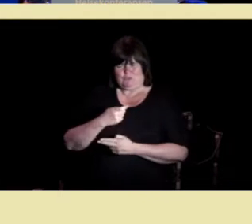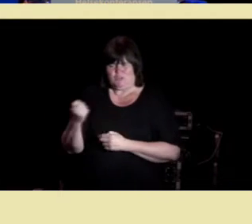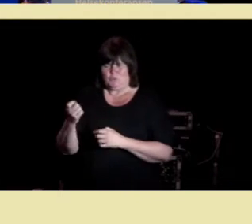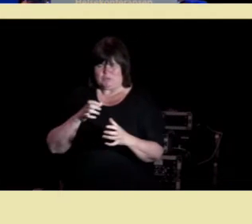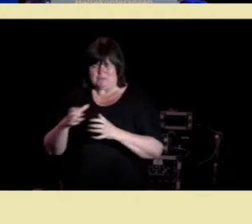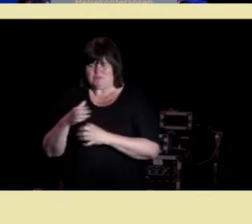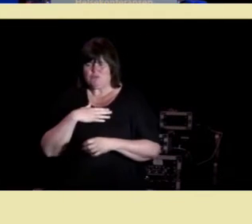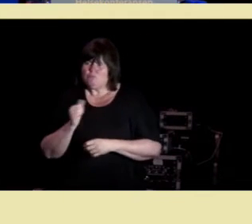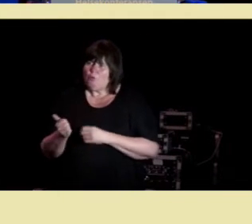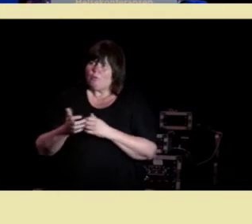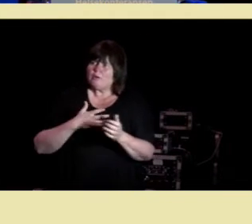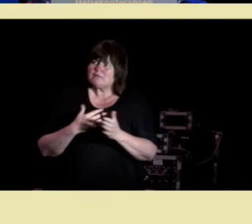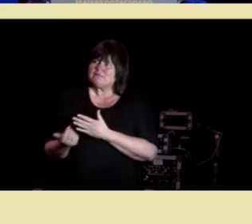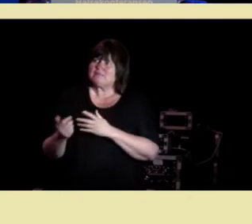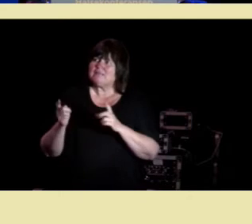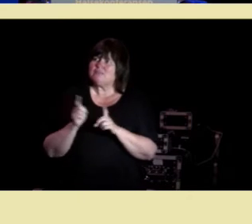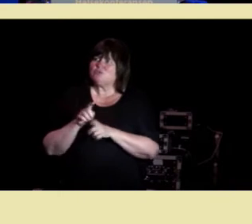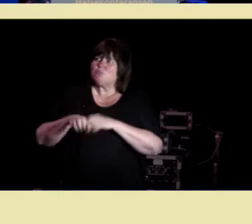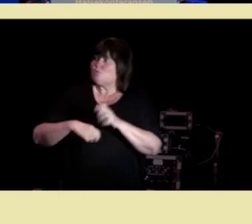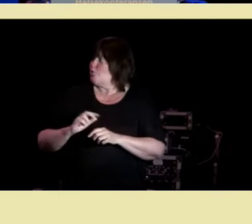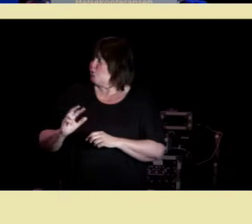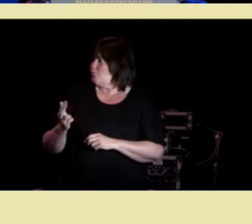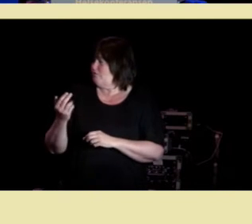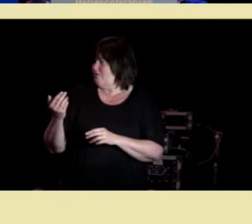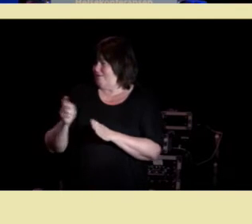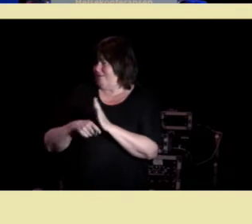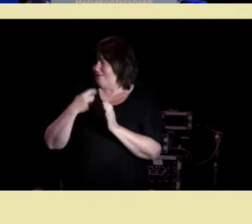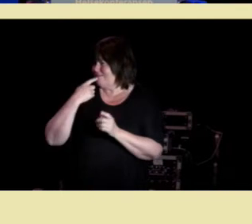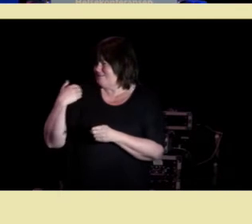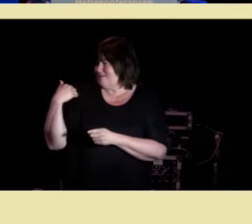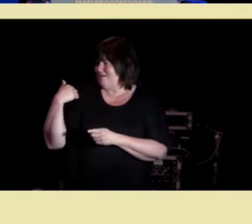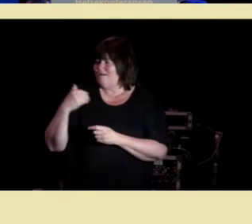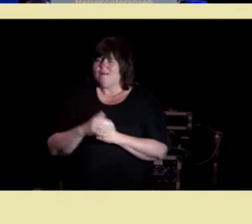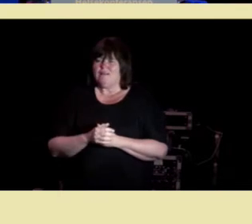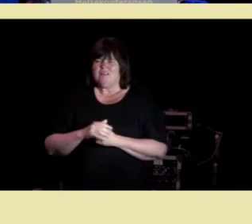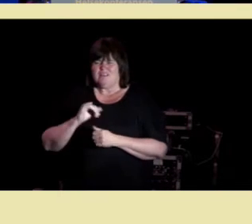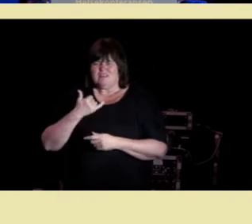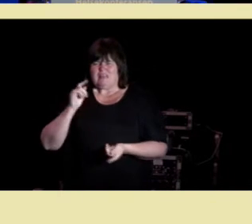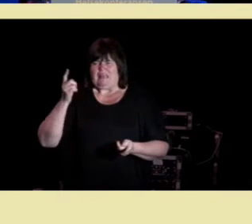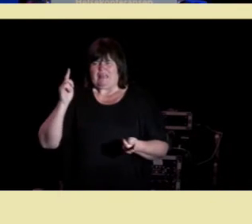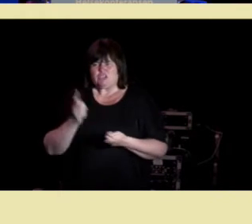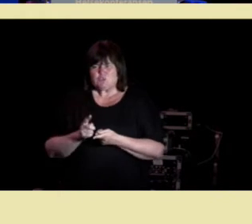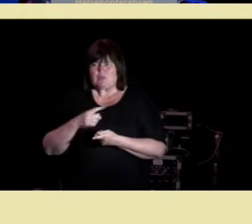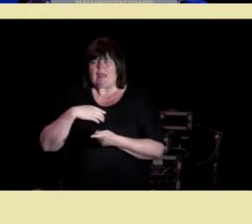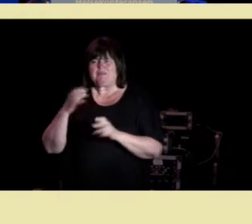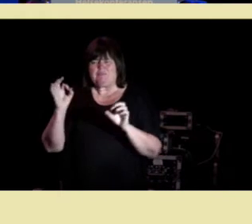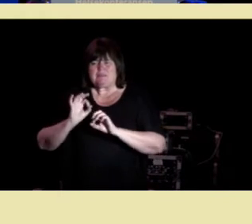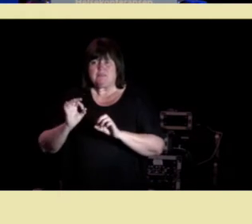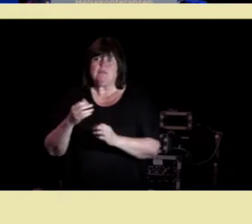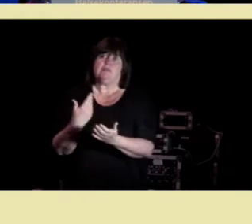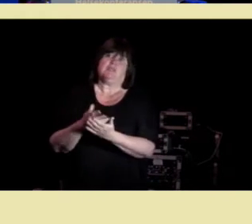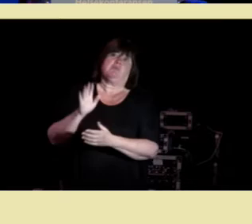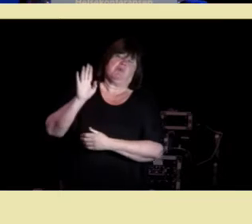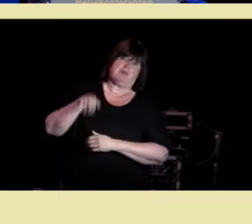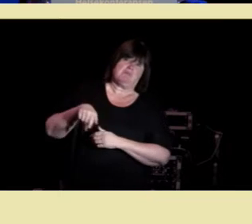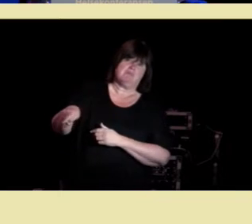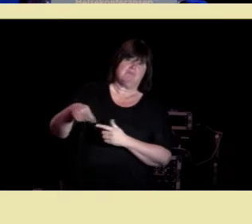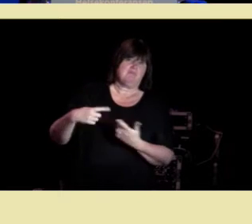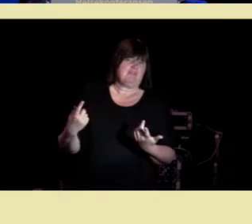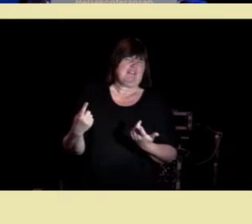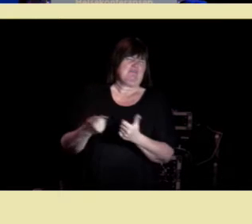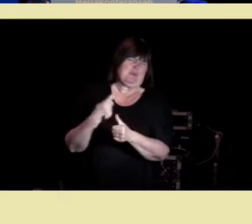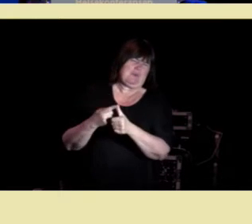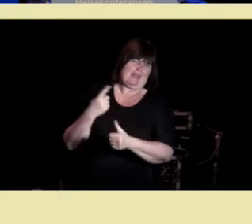praktisere som Bjørn Gullvåg allerede var inn på rasjonert medisin tilbudet finnes men er ikke